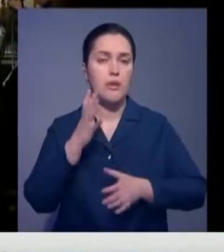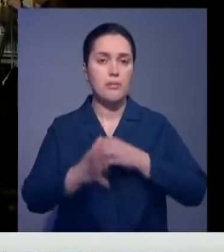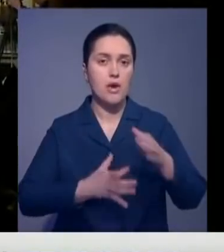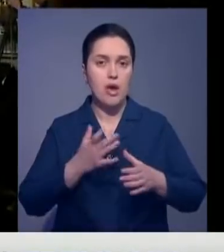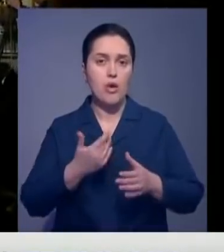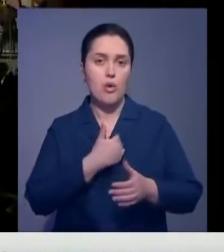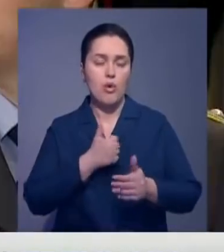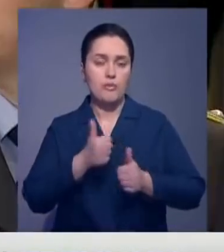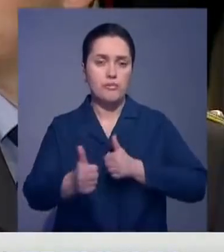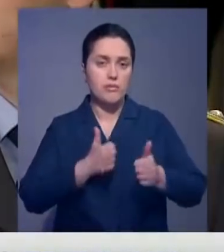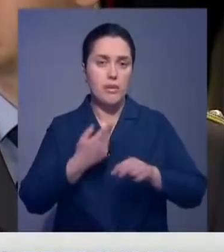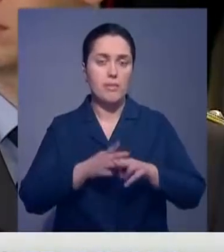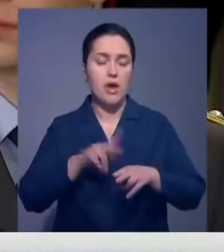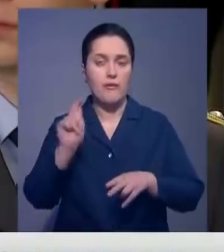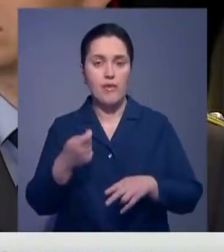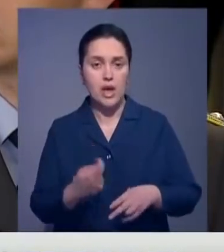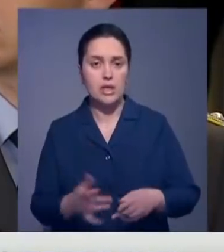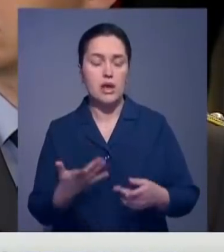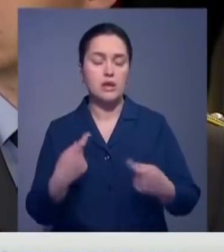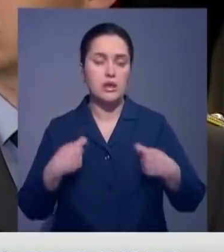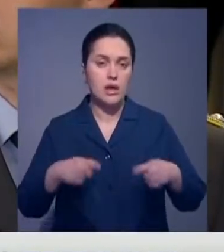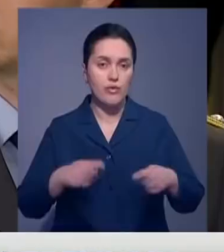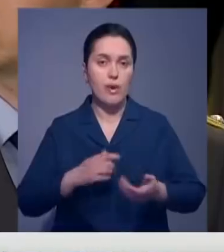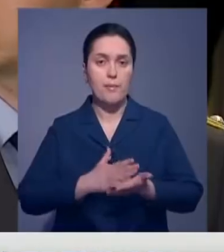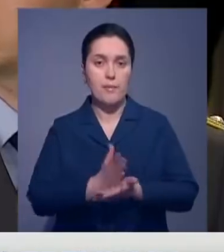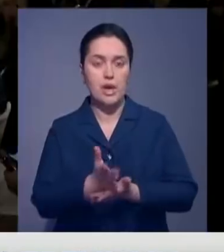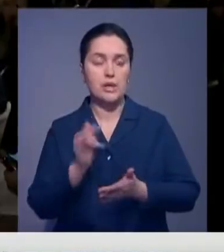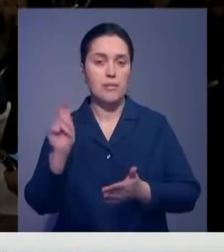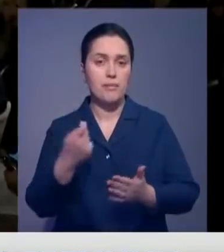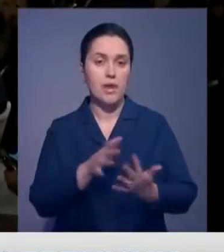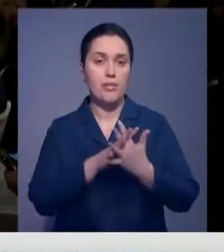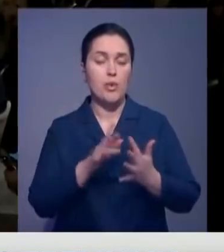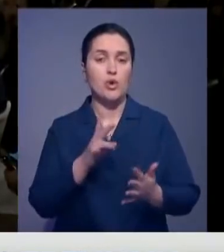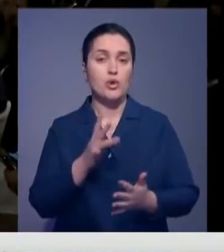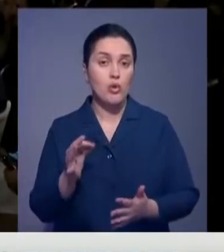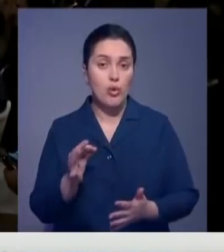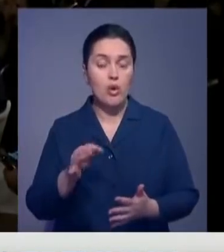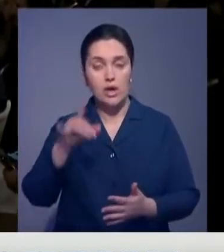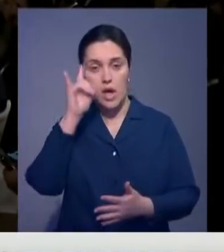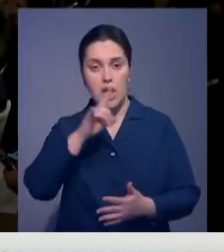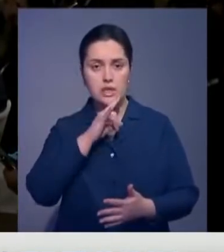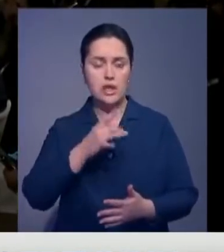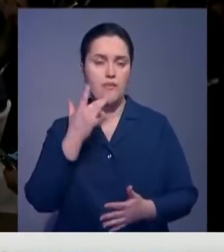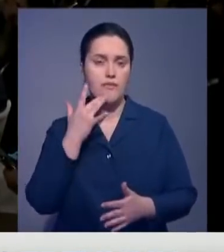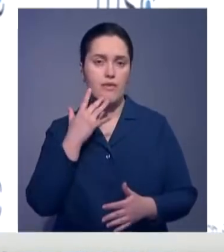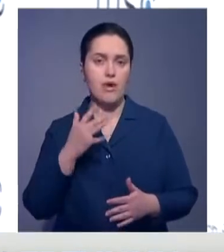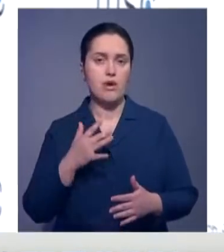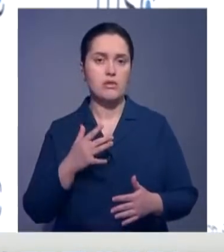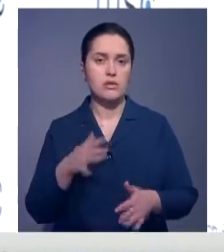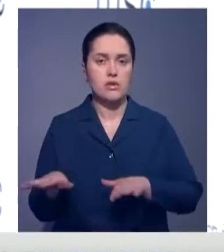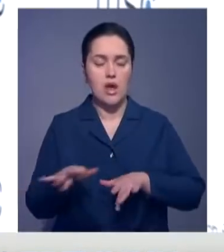к войнам. Торговым, политическим и, что самое страшное, к боевым действиям. Но Казахстан, всегда придерживающийся тактики,